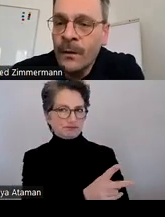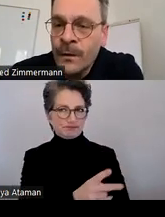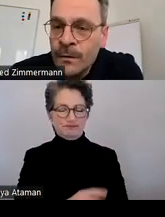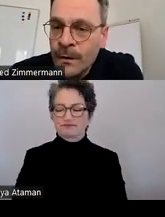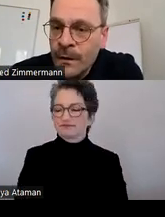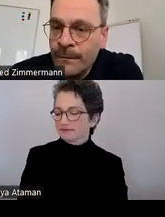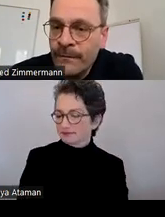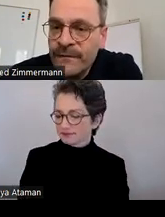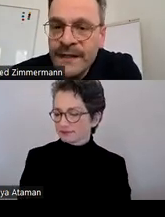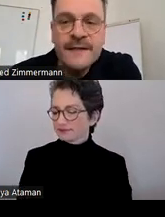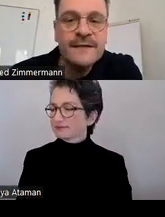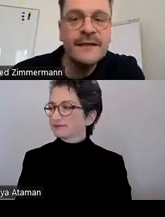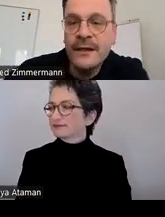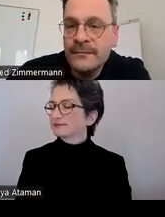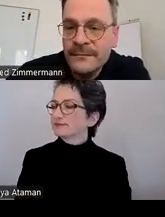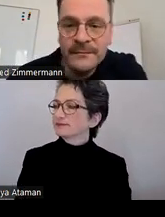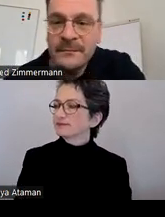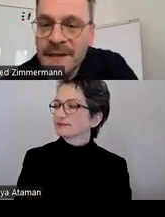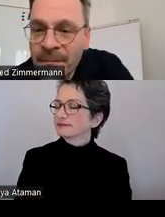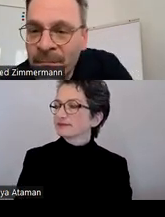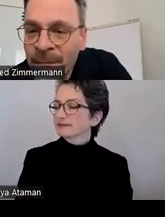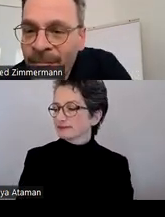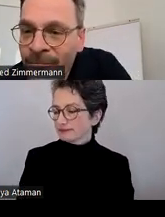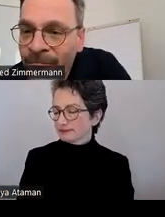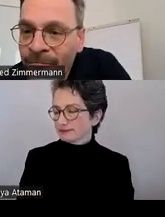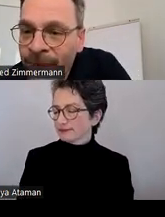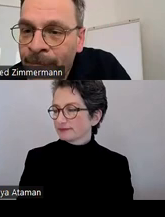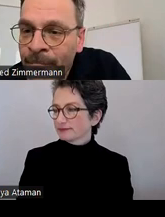Genau. Wie gehe ich denn hier mit dem?